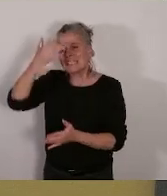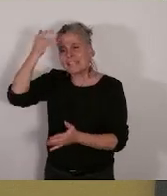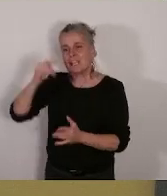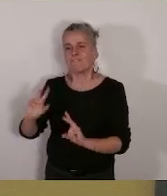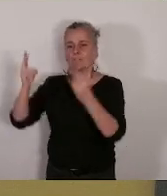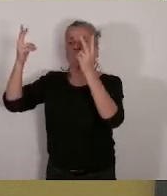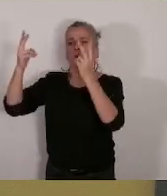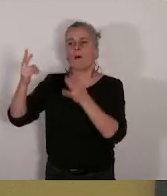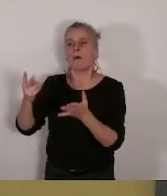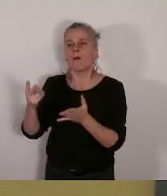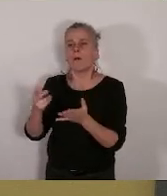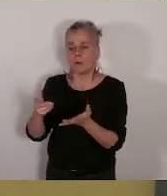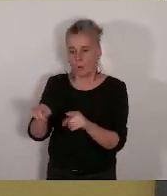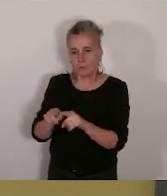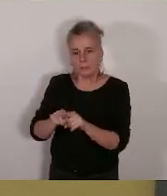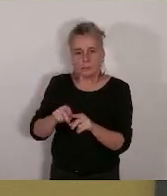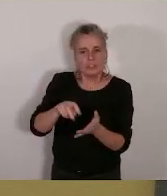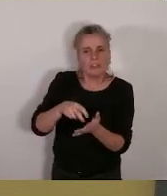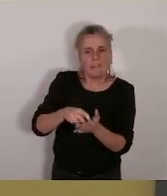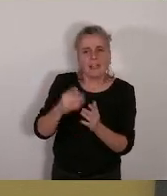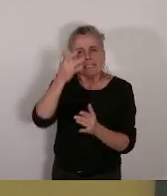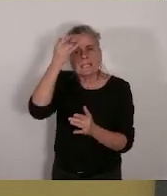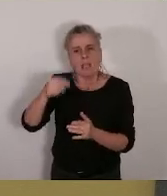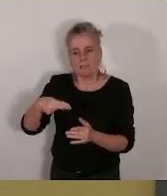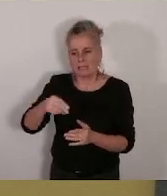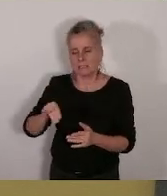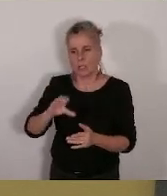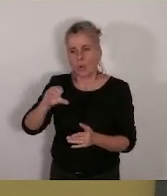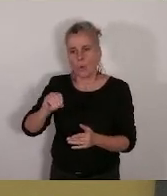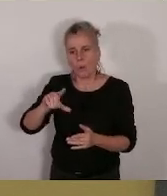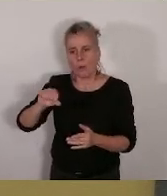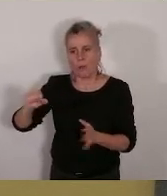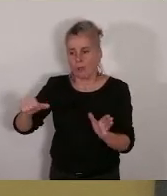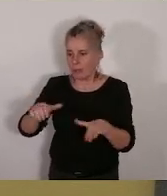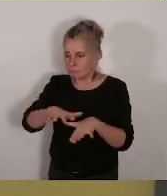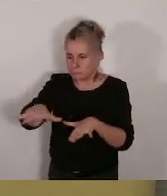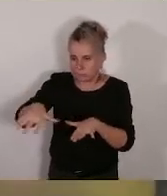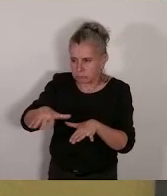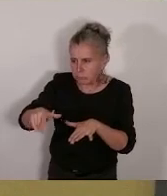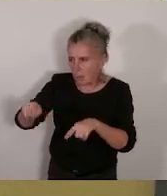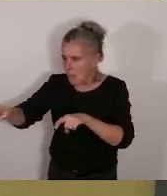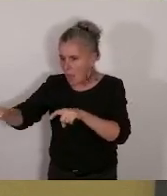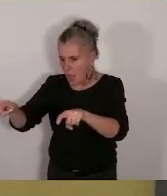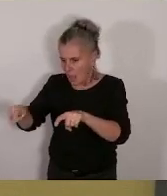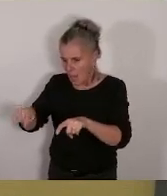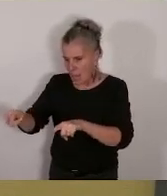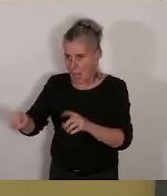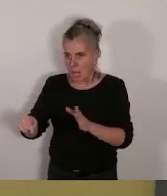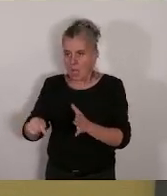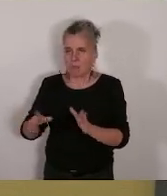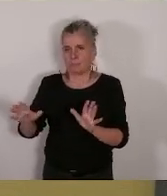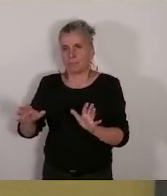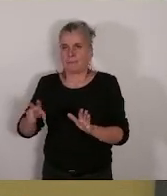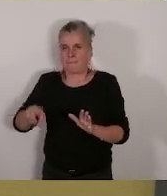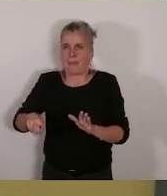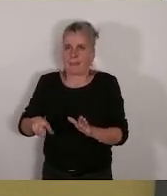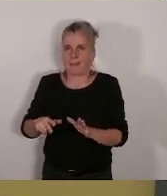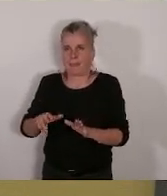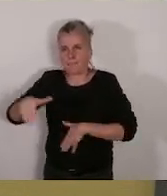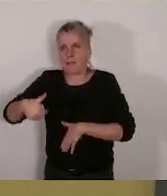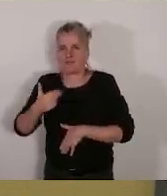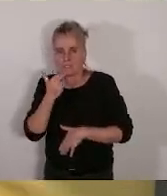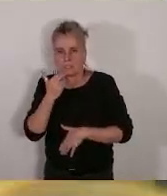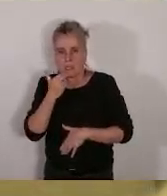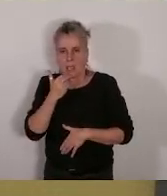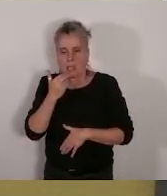Nicolas, qui comprend le haut et le bas et toutes les parcelles qui étaient sous-utilisées ou mal utilisées. Voilà, donc je crois que